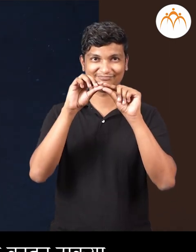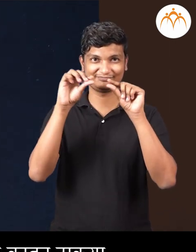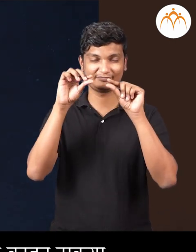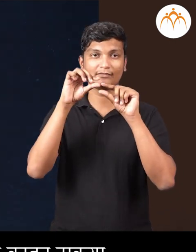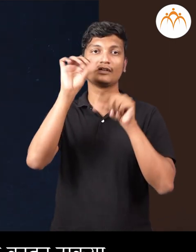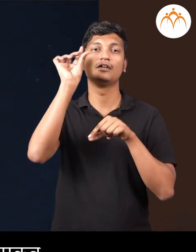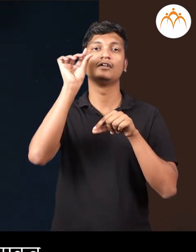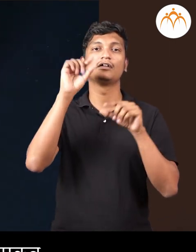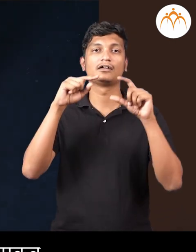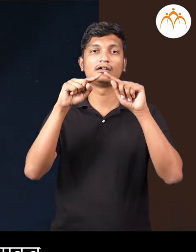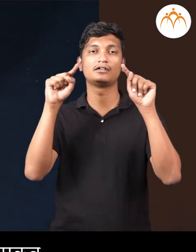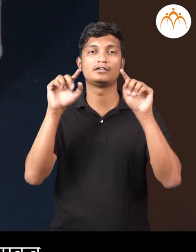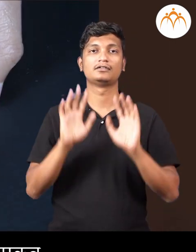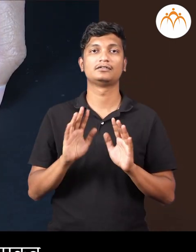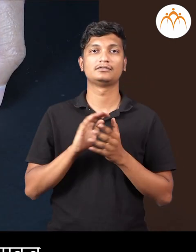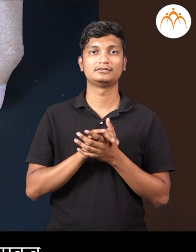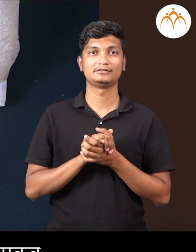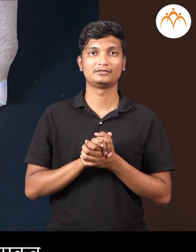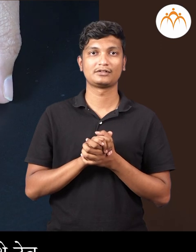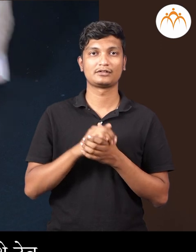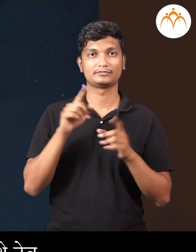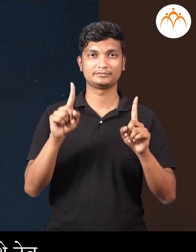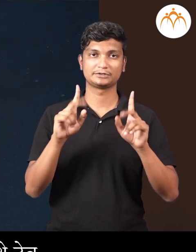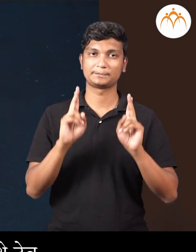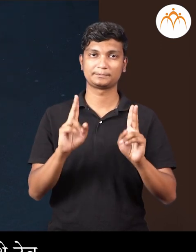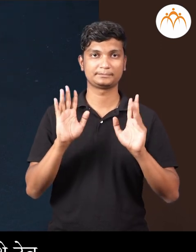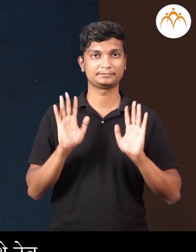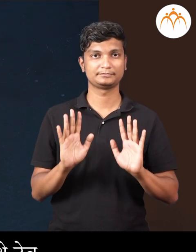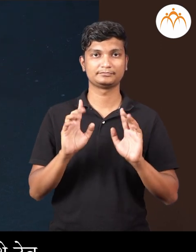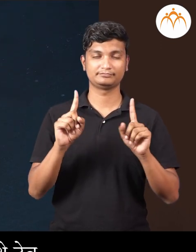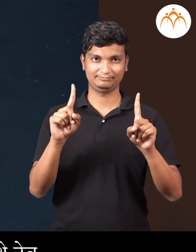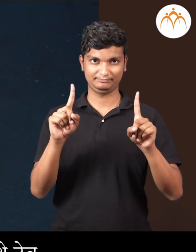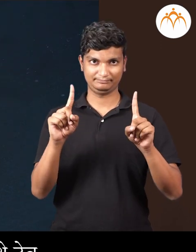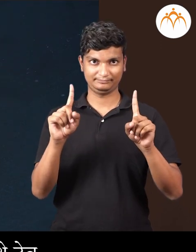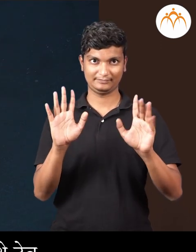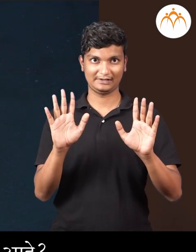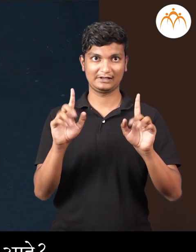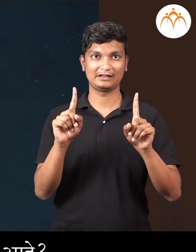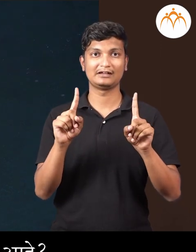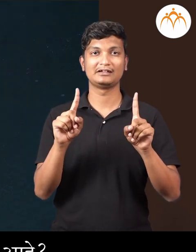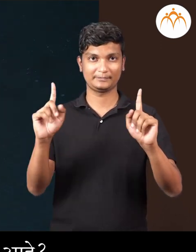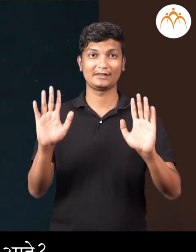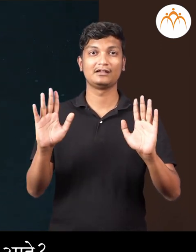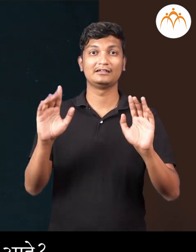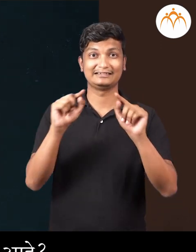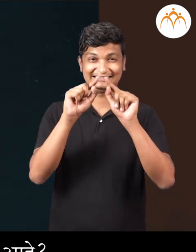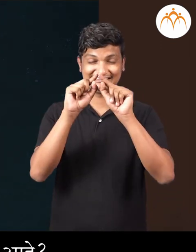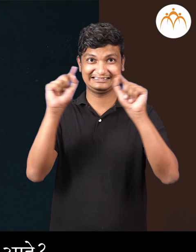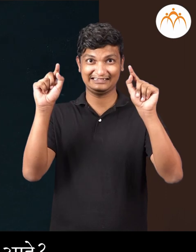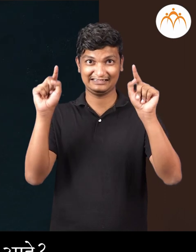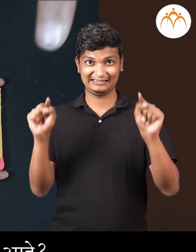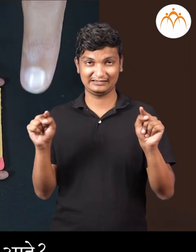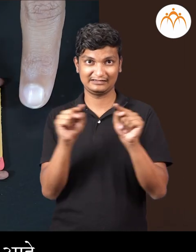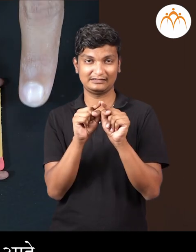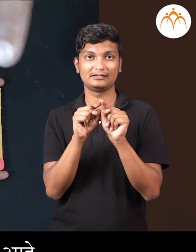काड़ूंटा का, ही काड़ी थोड़ी बाजोला सरकोईया, या दोन नवीन काड़ा इथे ठिवू, आता हा कुठला